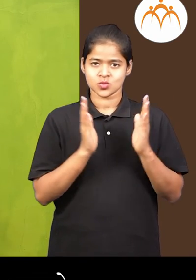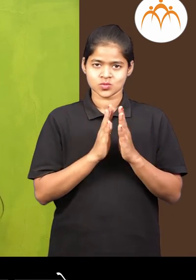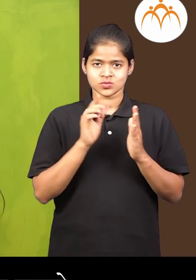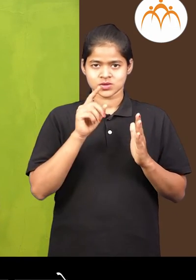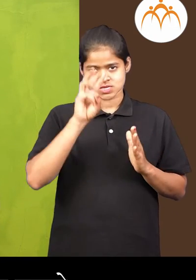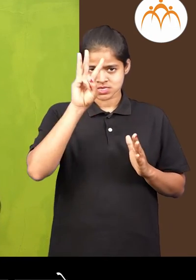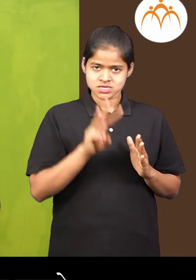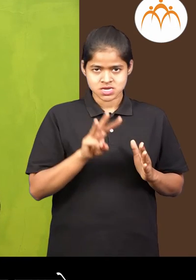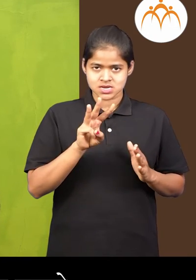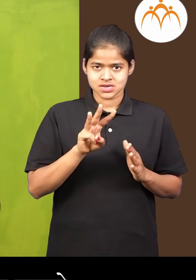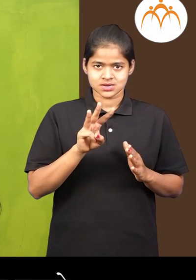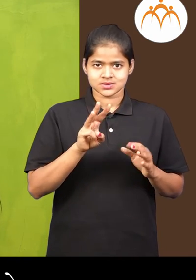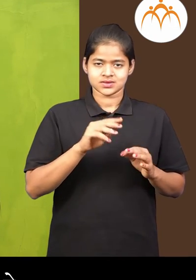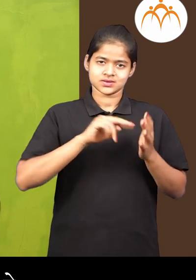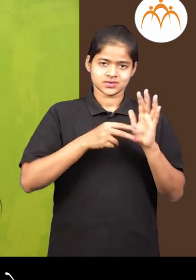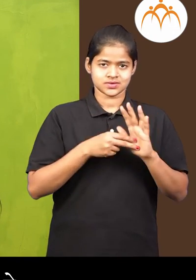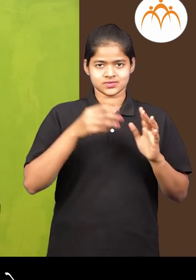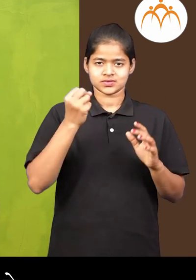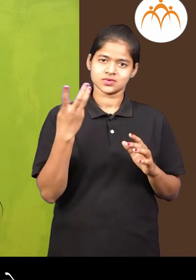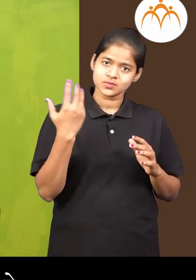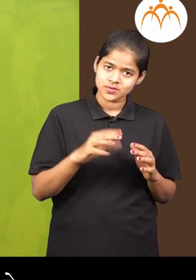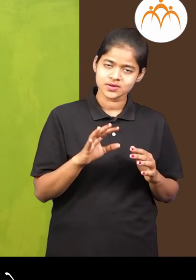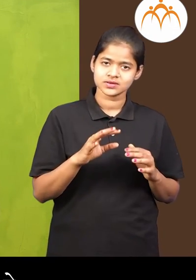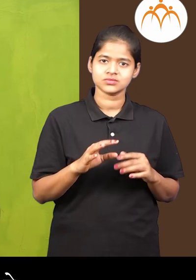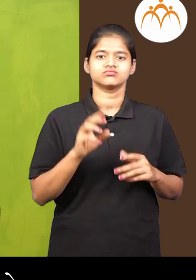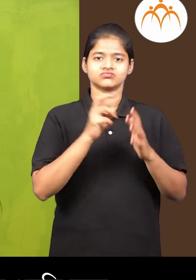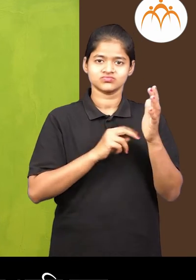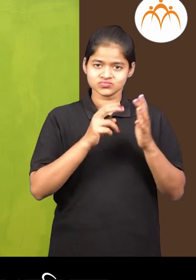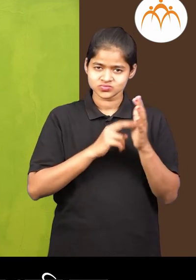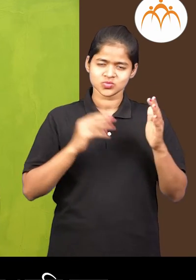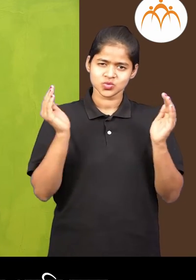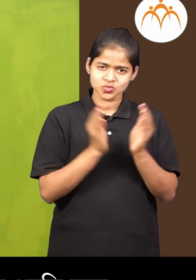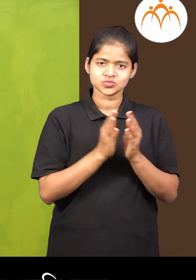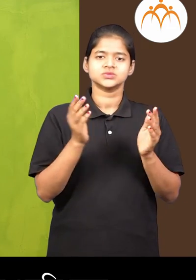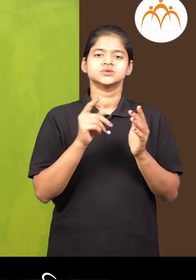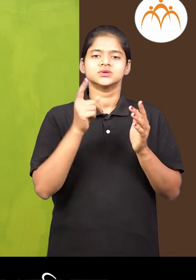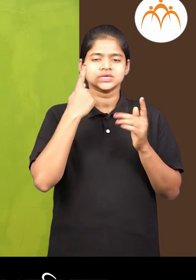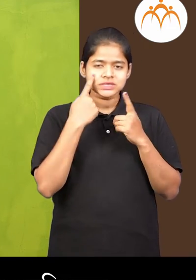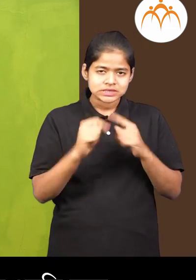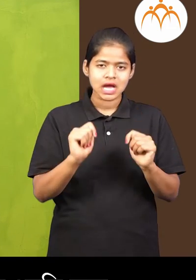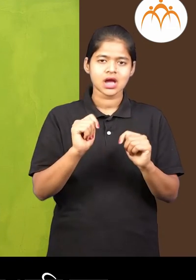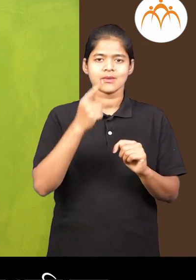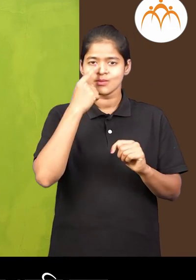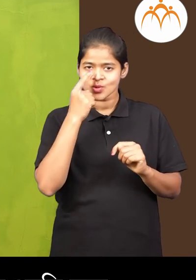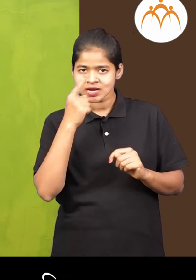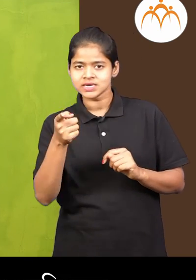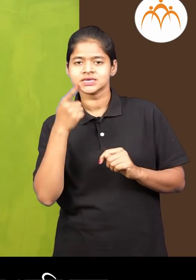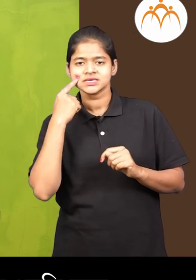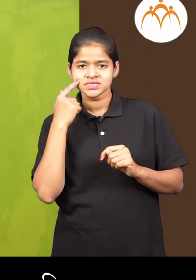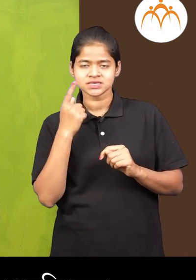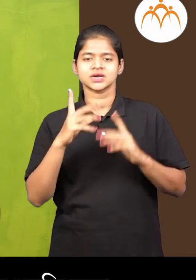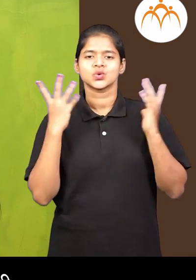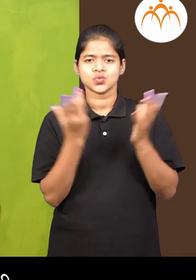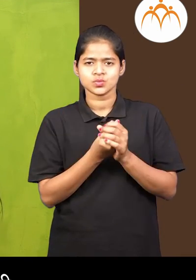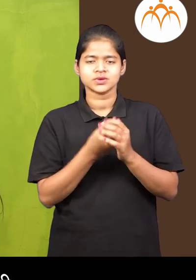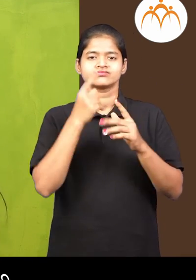संख्यांची बेरीज कराल लगते मग संख्या किती ही अंक्य असुदे गावाची लोक संख्या मनजे मुल, बाईका आणी